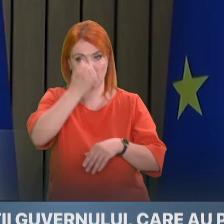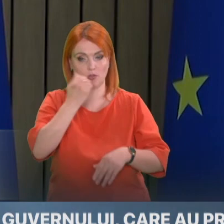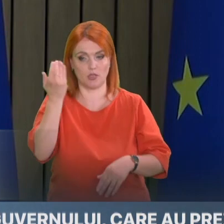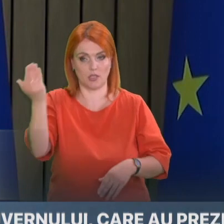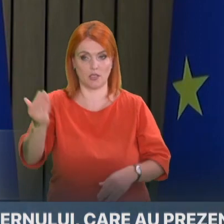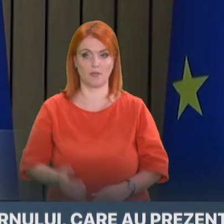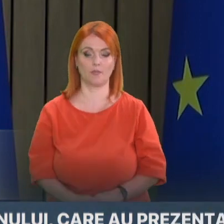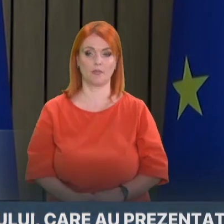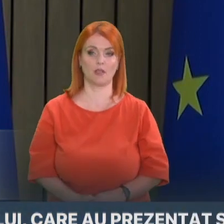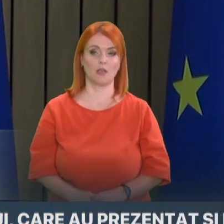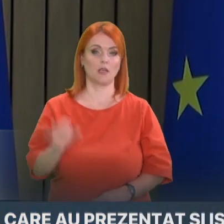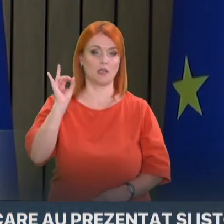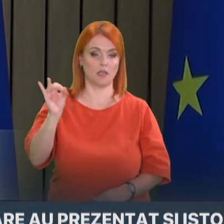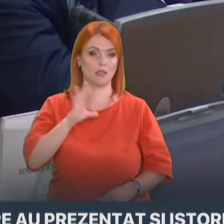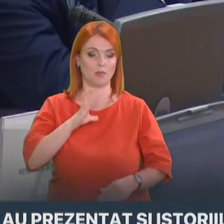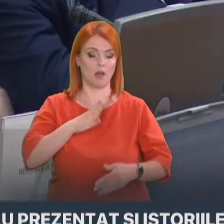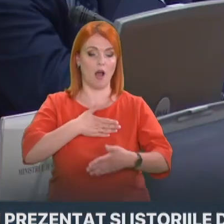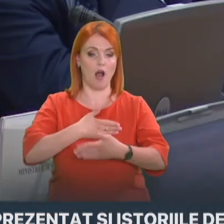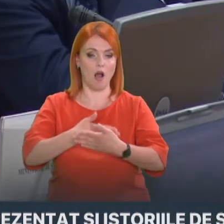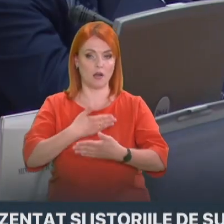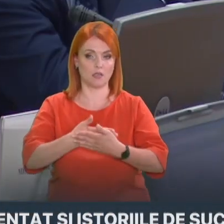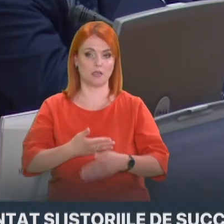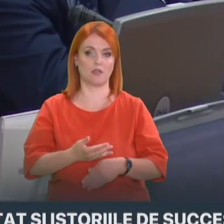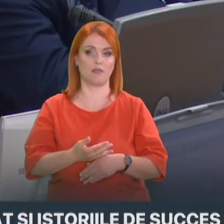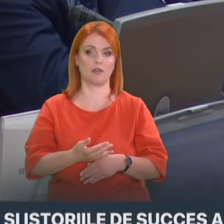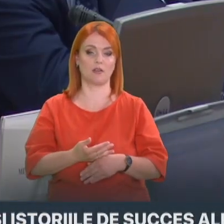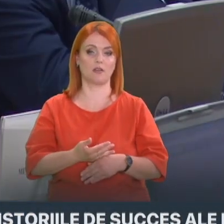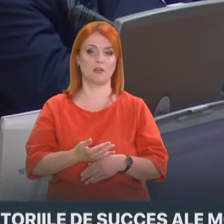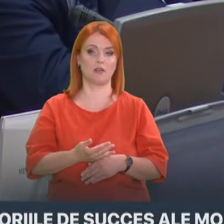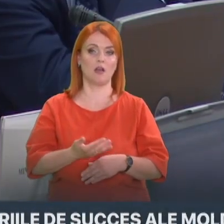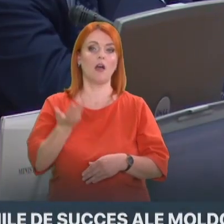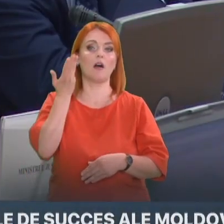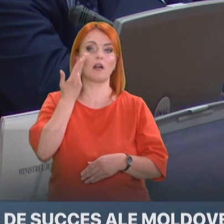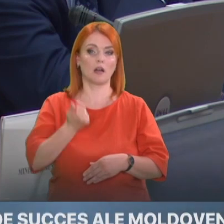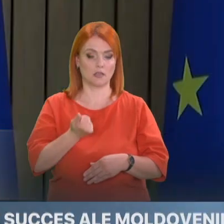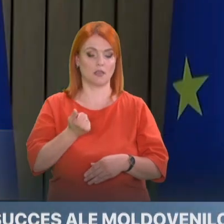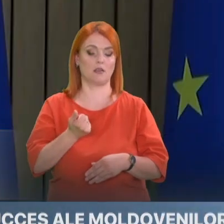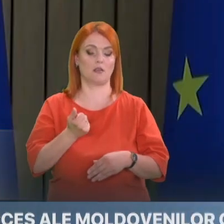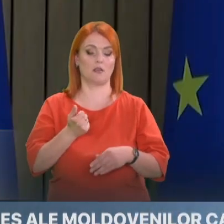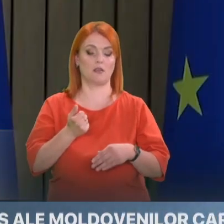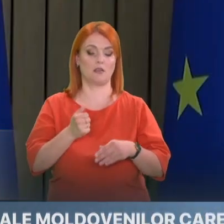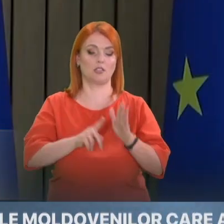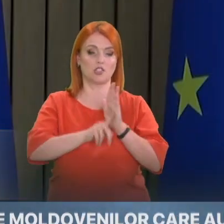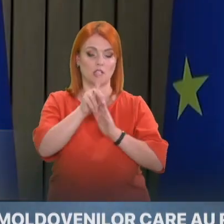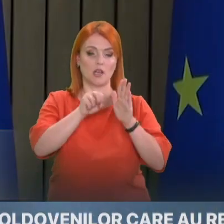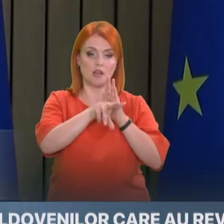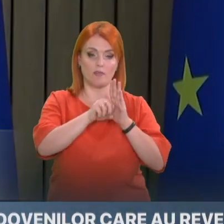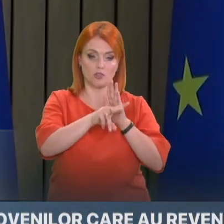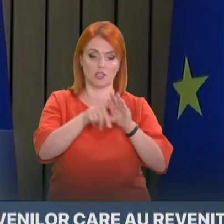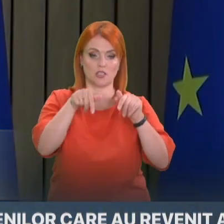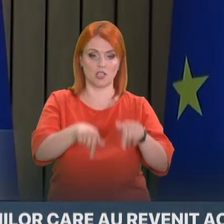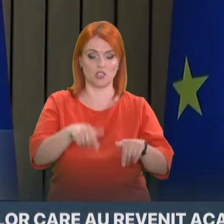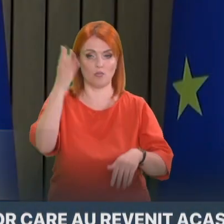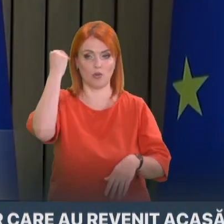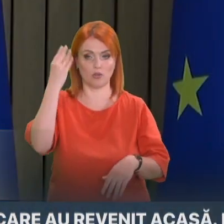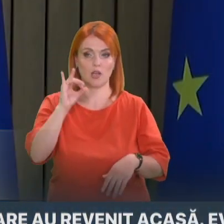contribuție foarte mare atunci când a preluat leadership-ul la criza refugiaților. Mulțumesc mult doanei Dabija.